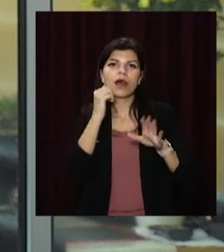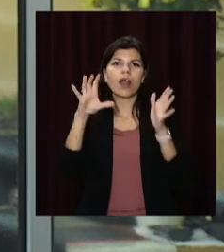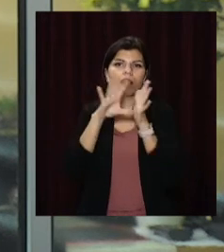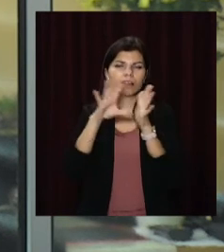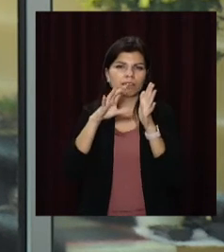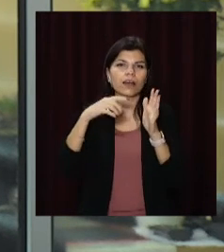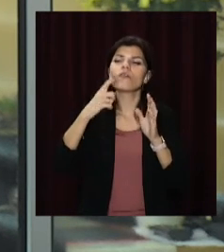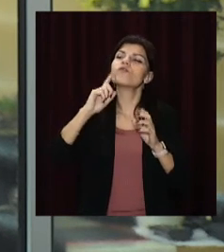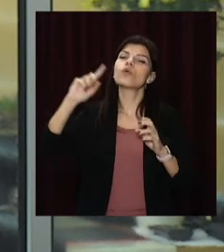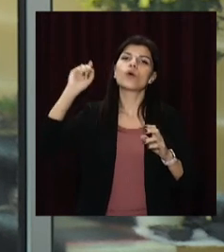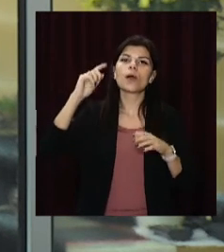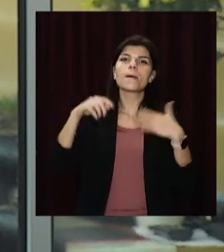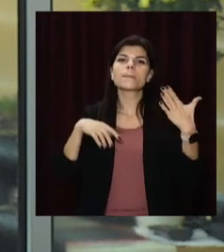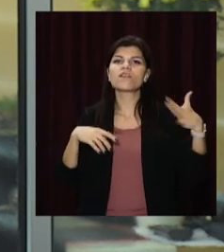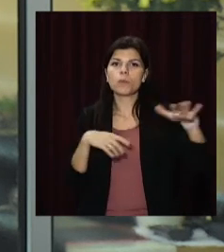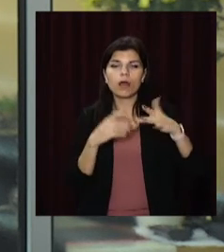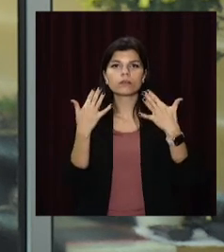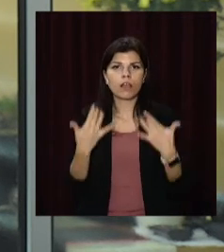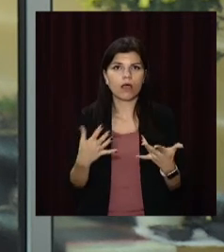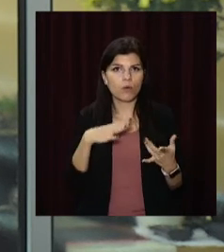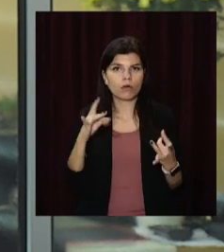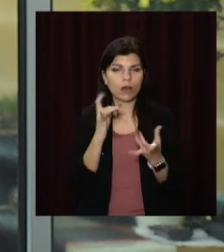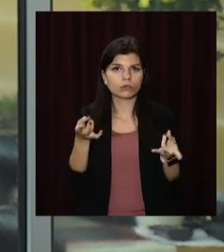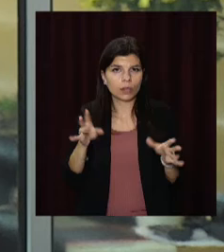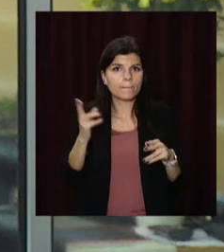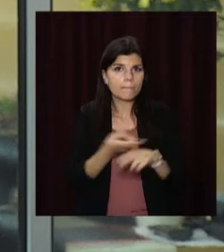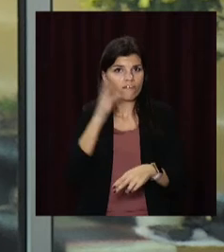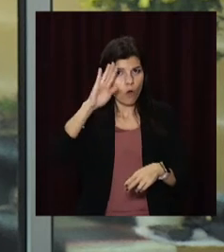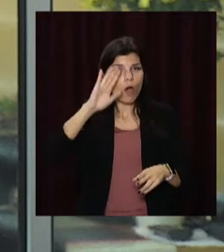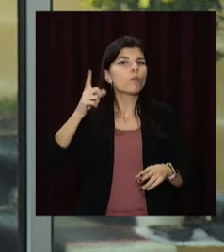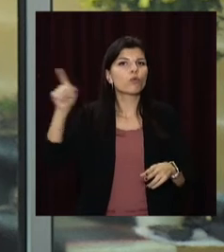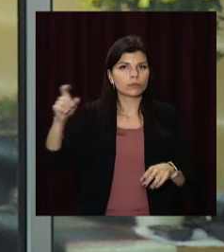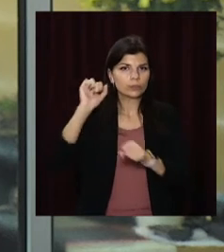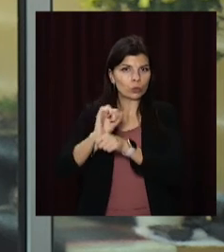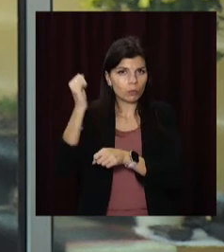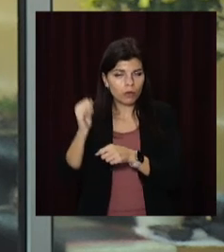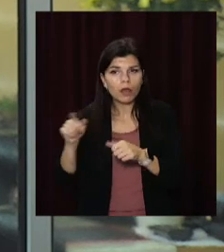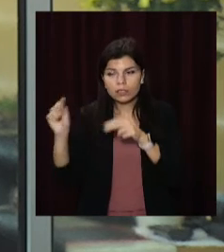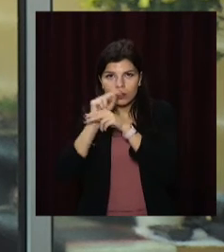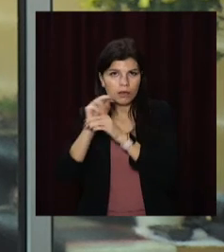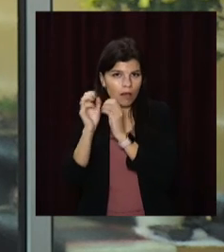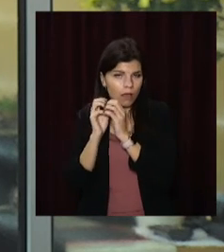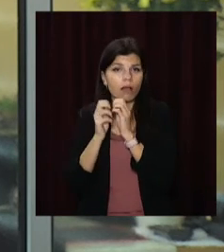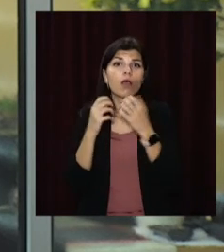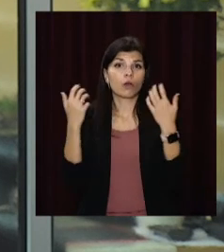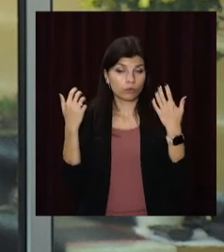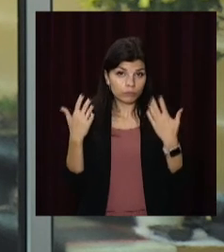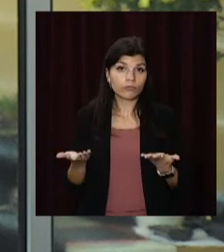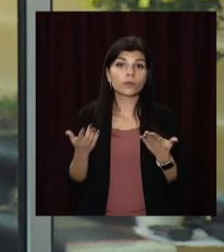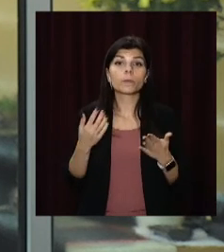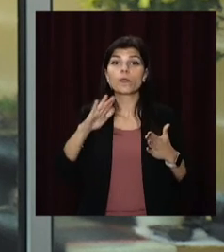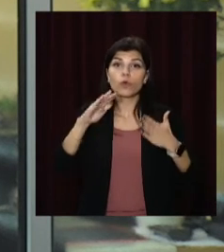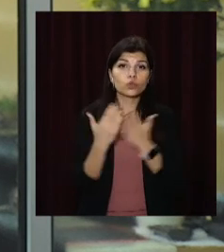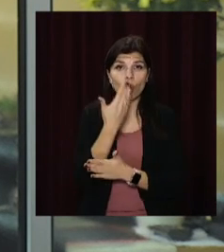електромережі, через які торік правий берег кілька разів залишався без води. Це перший етап реконструкції стратегічного для Дніпра